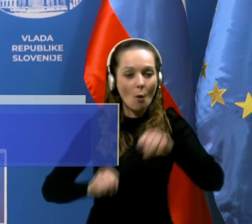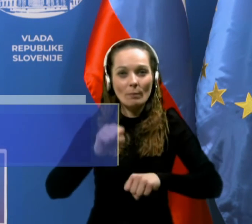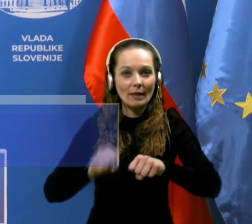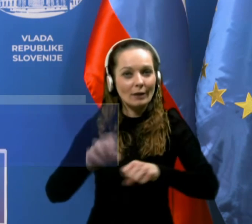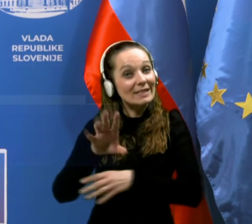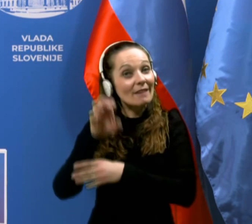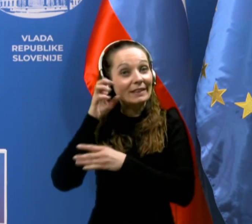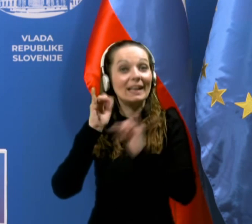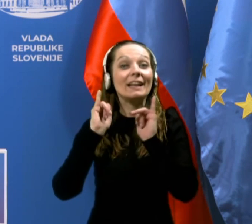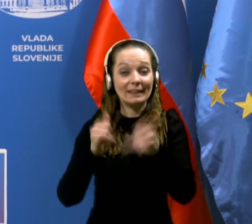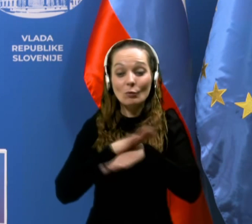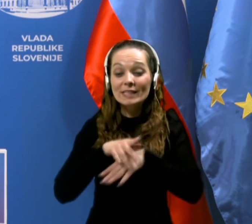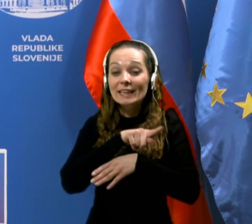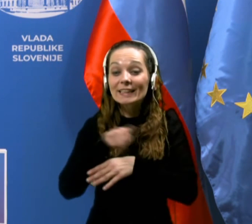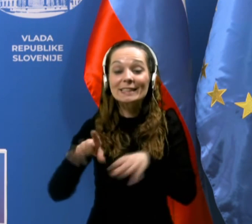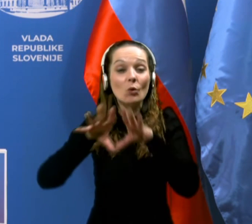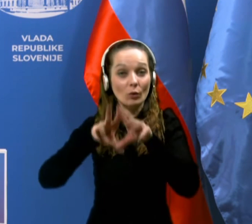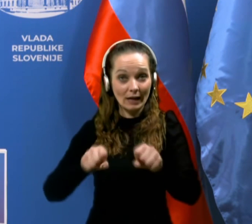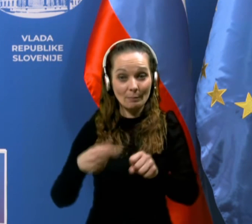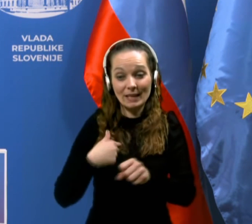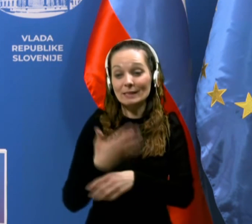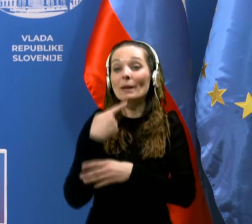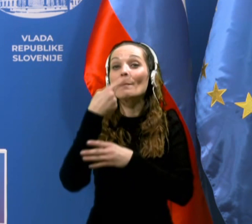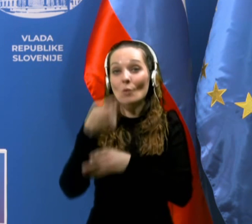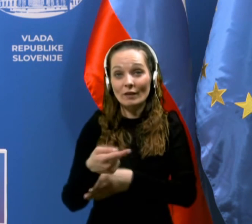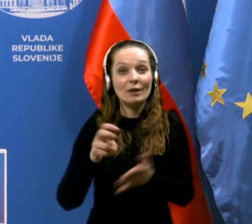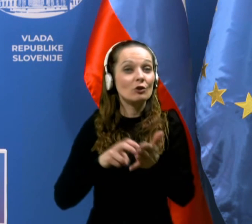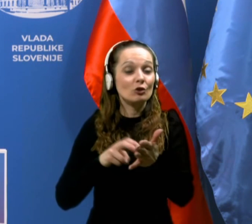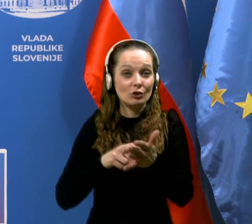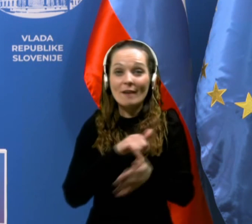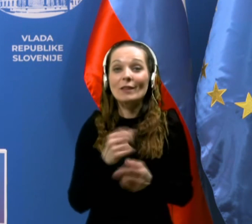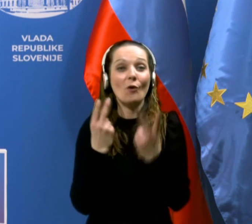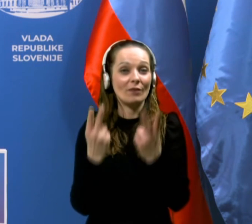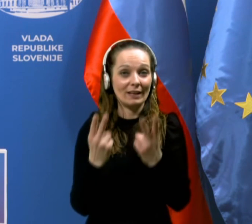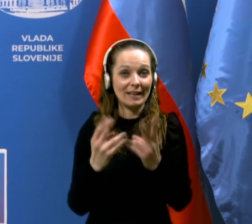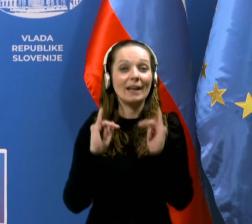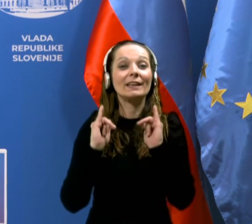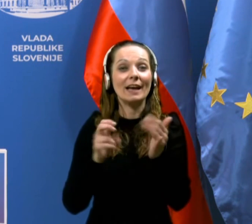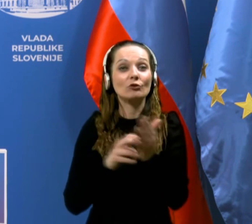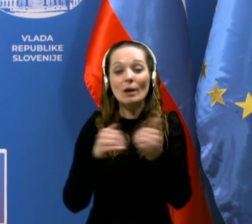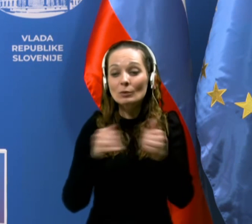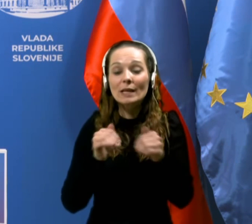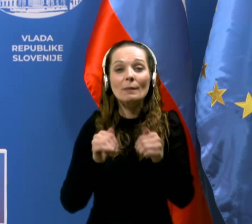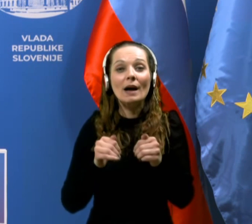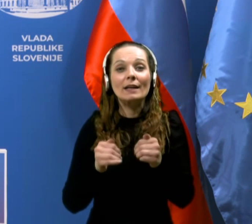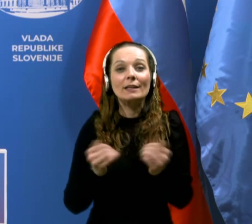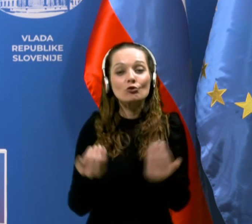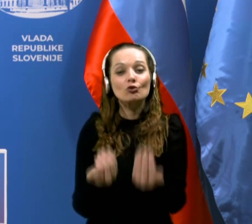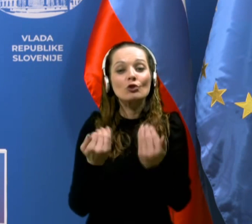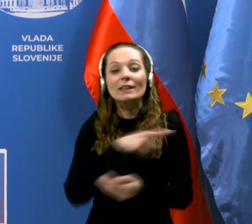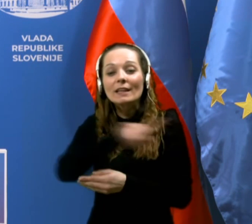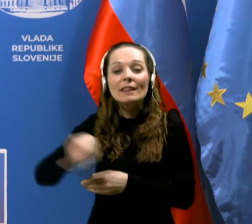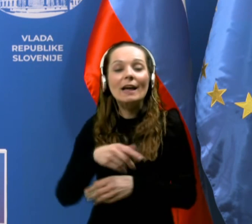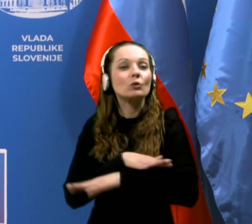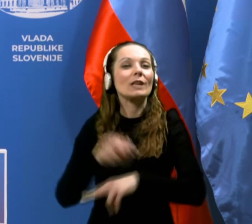zavedanje, da vsi tisti ukrepi, ki sem jih prej naštila, še vendar le veljajo in predvsem ščitijo nas in vse ostale.